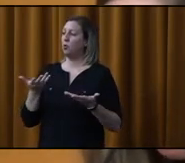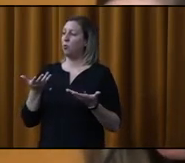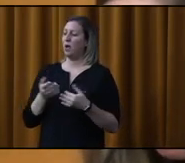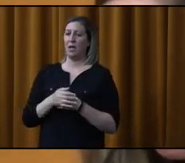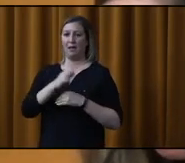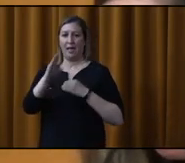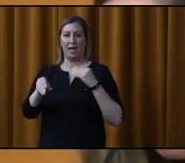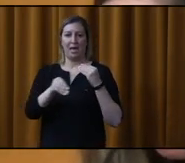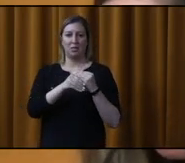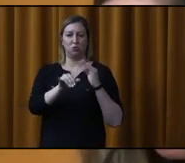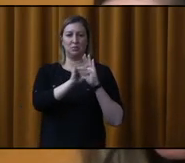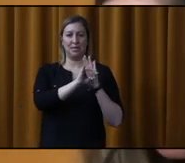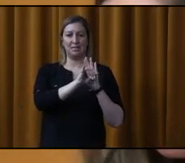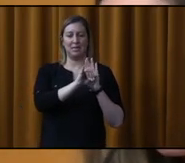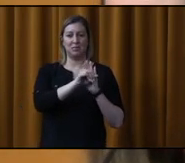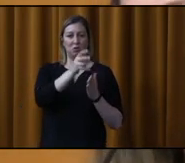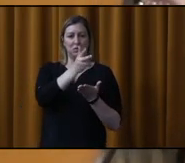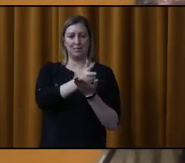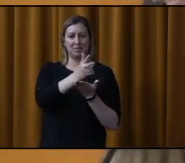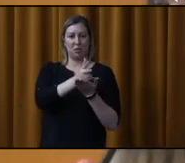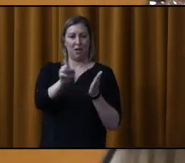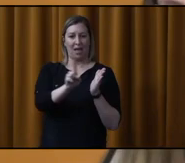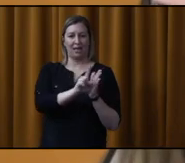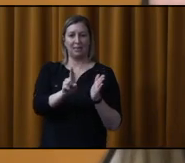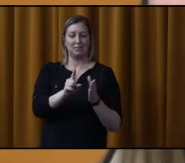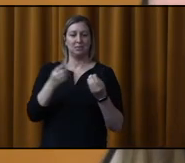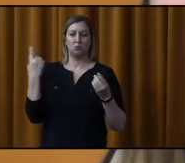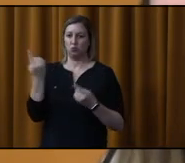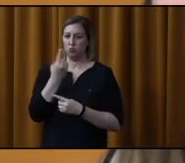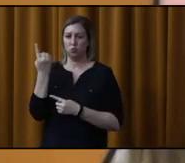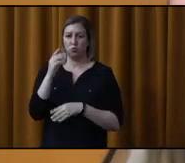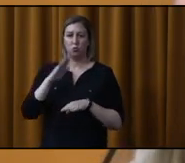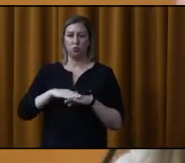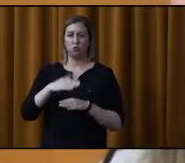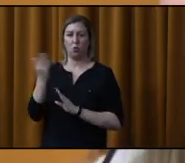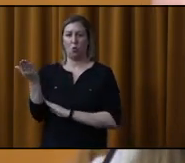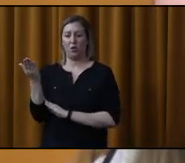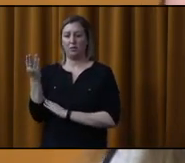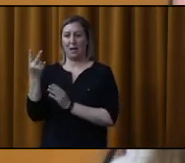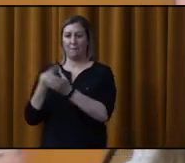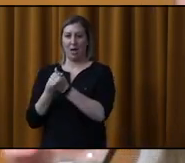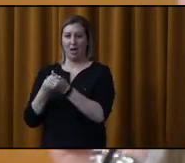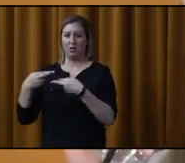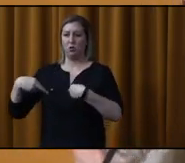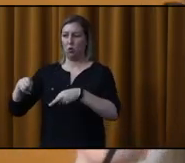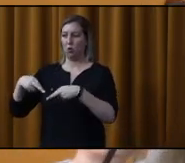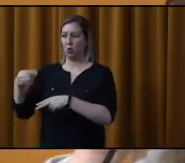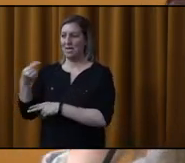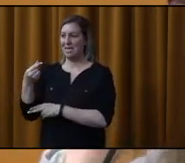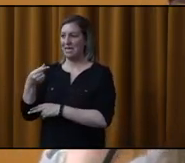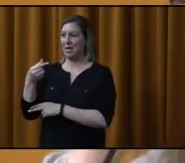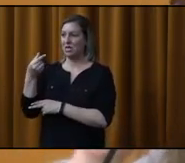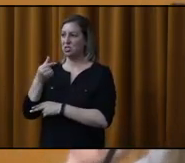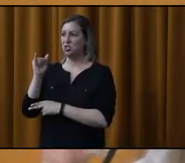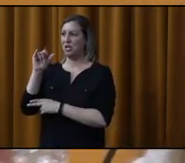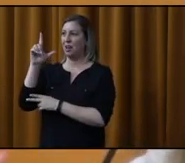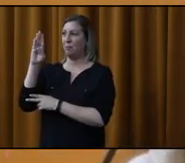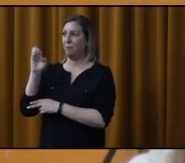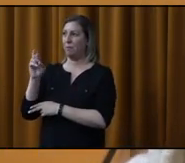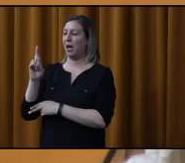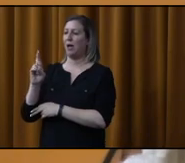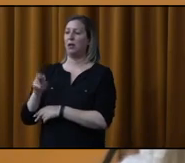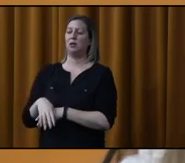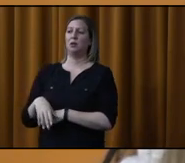l'ajout d'une signalisation de stationnement interdit en tout temps sur le côté père de la rue Gilbert, entre le boulevard